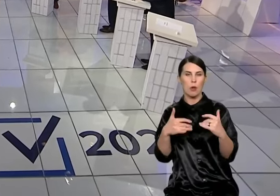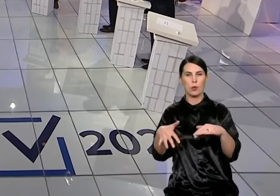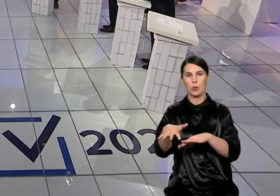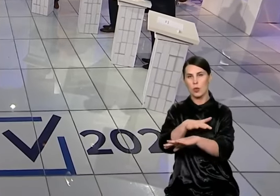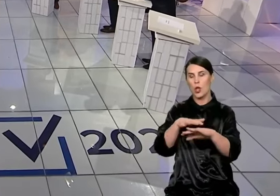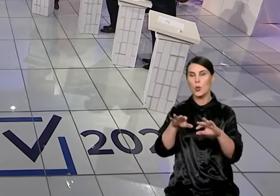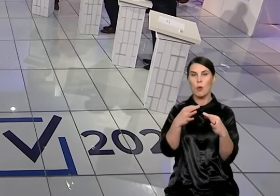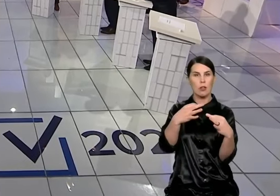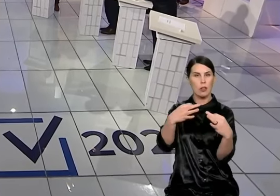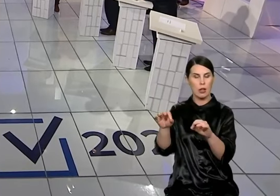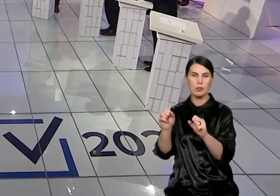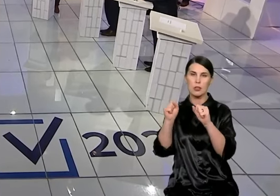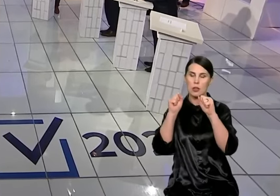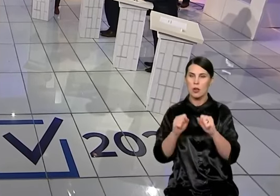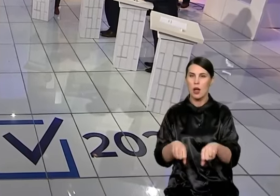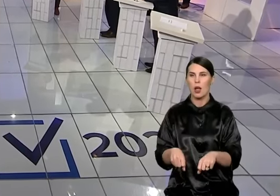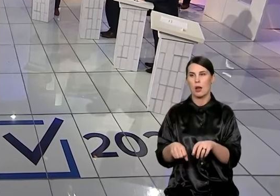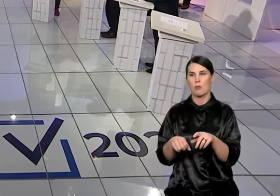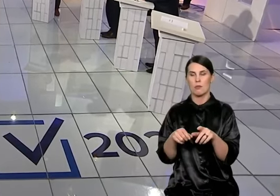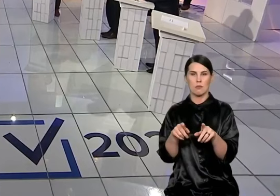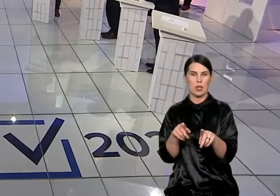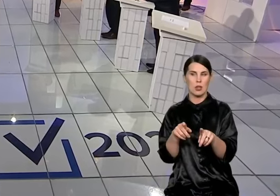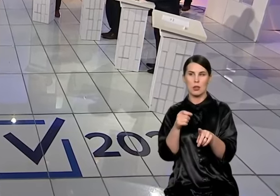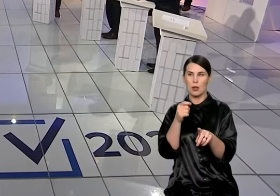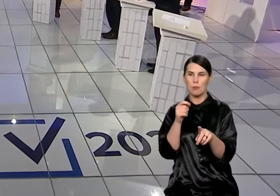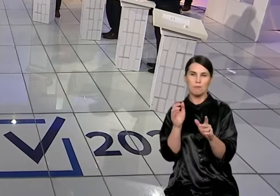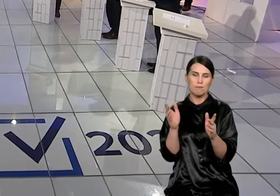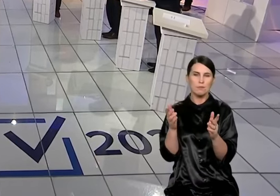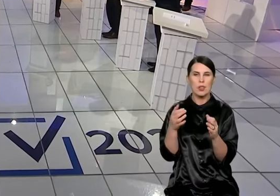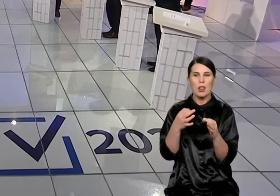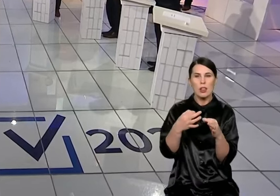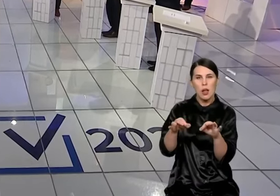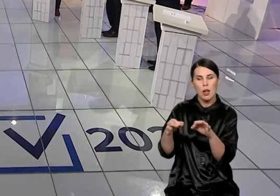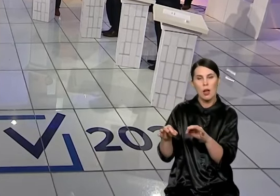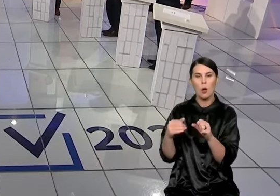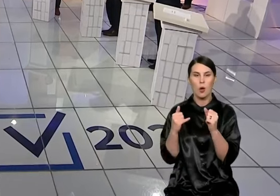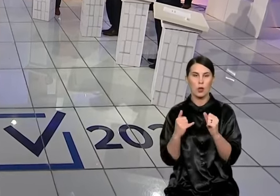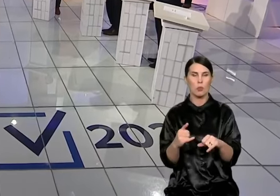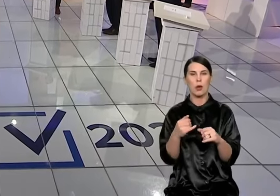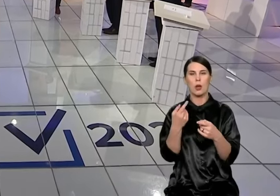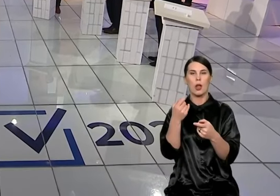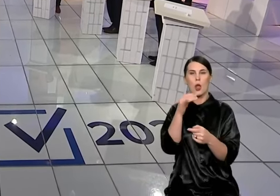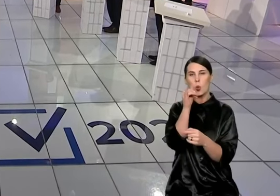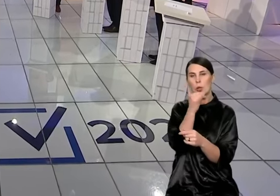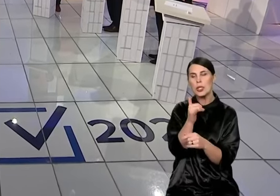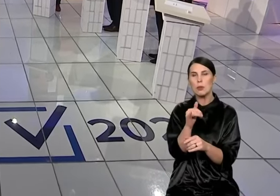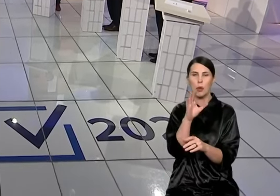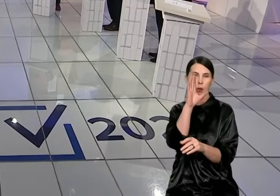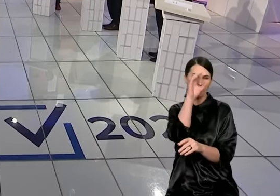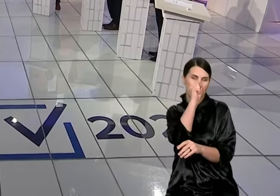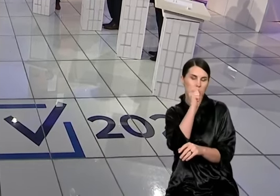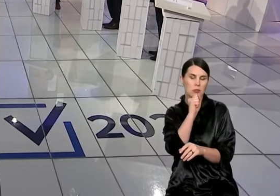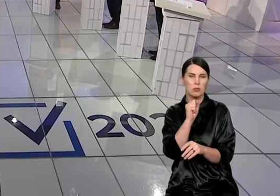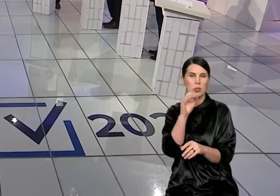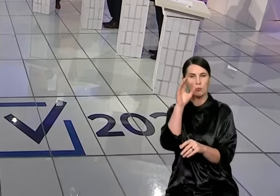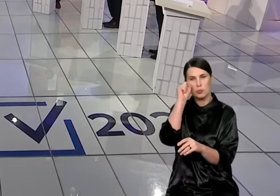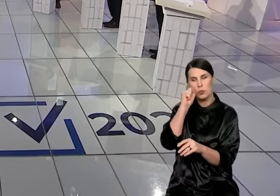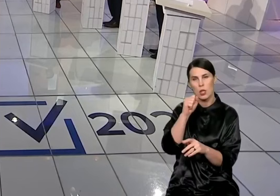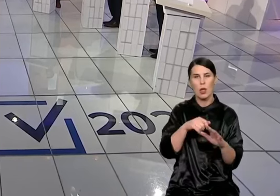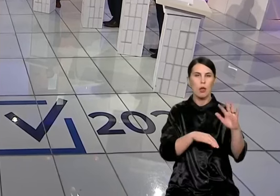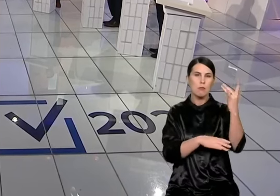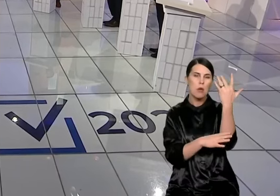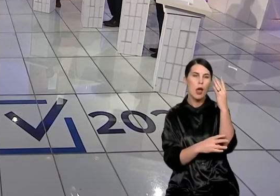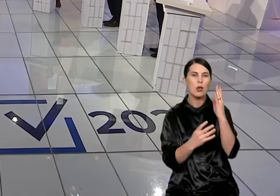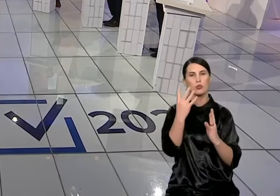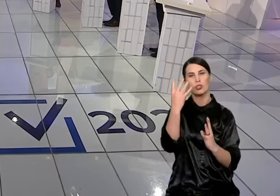laisvos, būtų realizuotos, negu kad kemšoma vis tankiau, aukojant kotybę, želdinių plotus, taip toliau tose vietose,